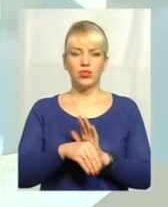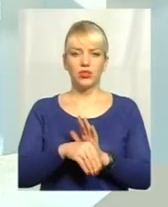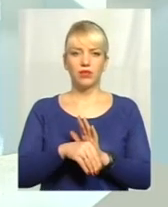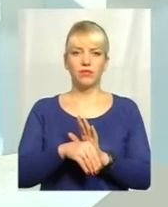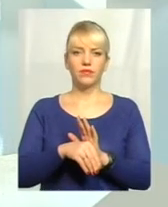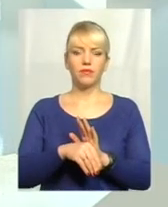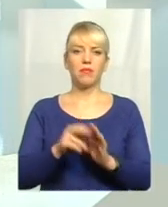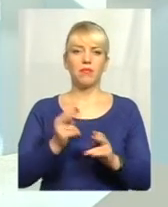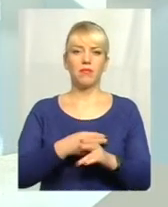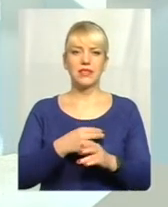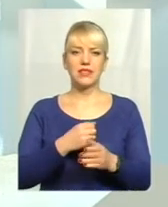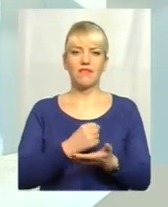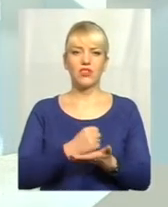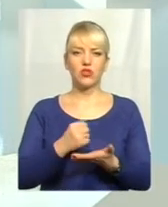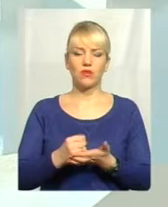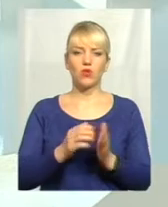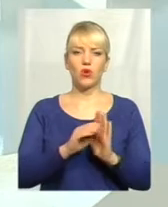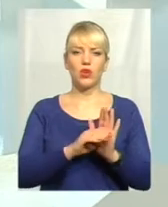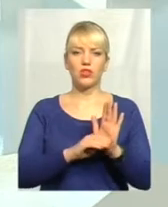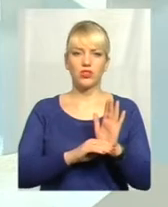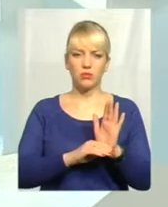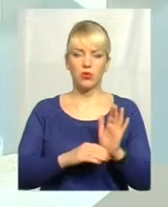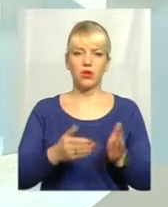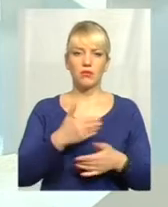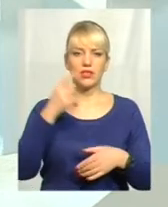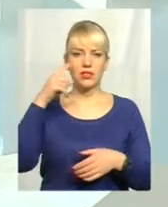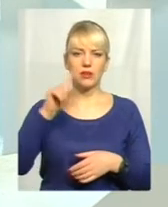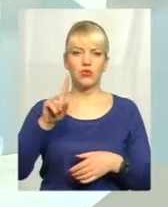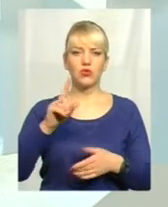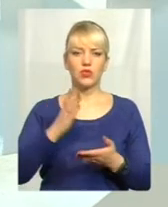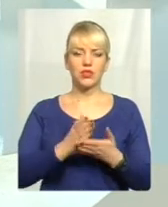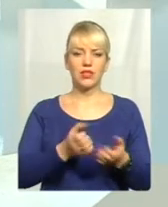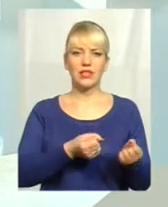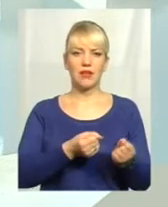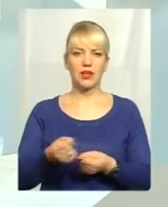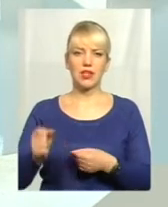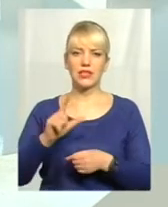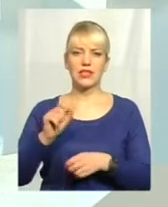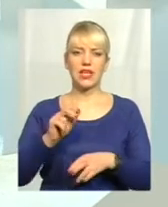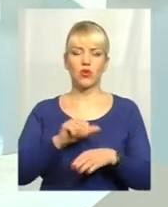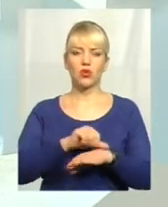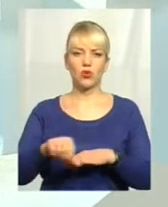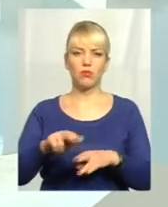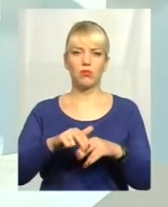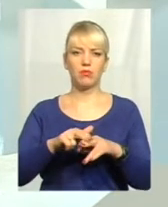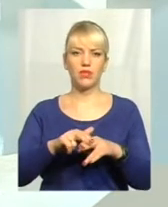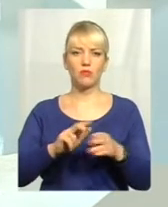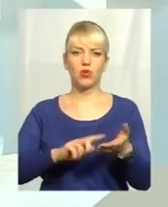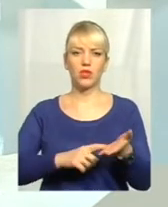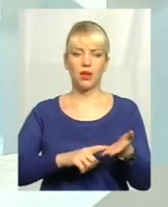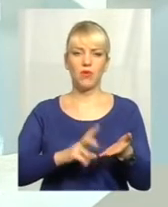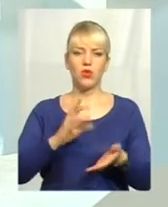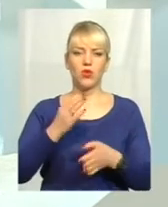безвізового режиму, ми знаємо, що наразі йде затримка з закордонними паспортами, але є така